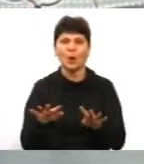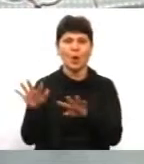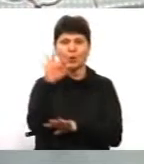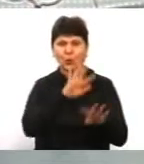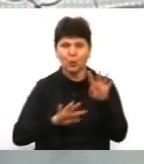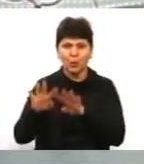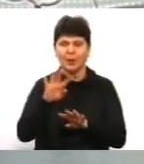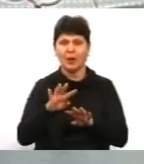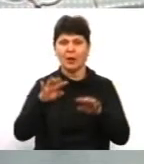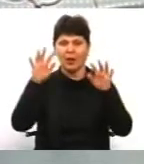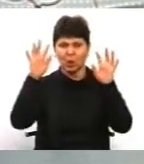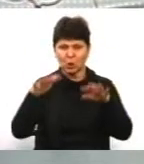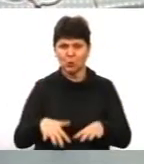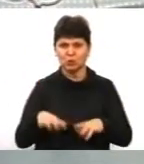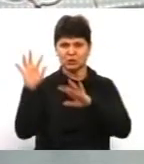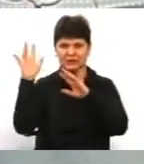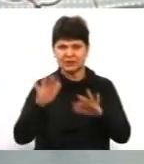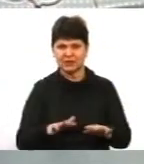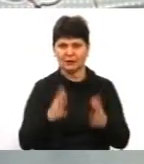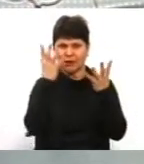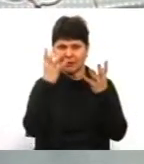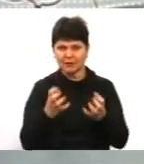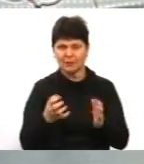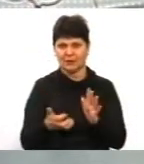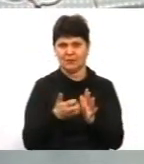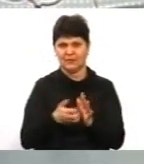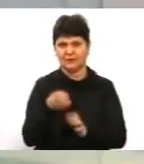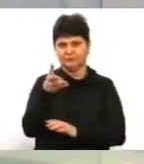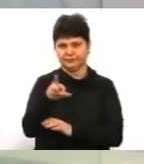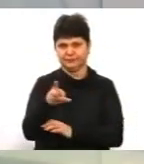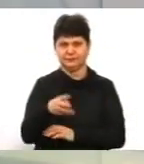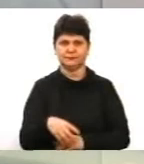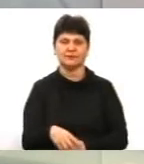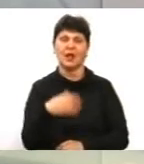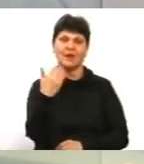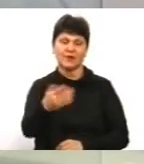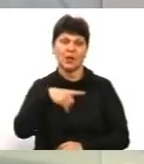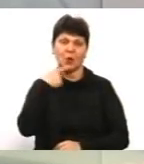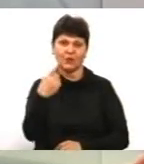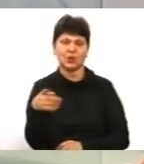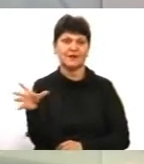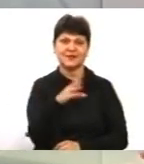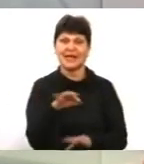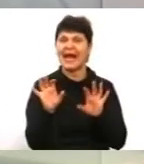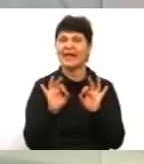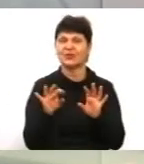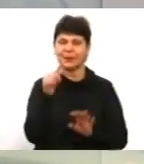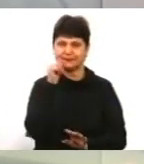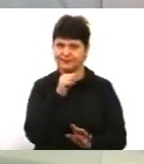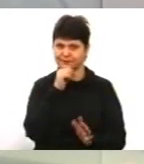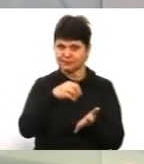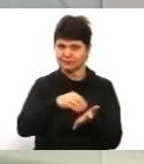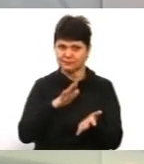сніг, темна пора року, недостатнє освітлення. Ви говорите, що вся інформація зашифрована і закодована.